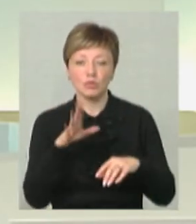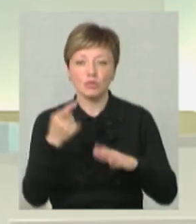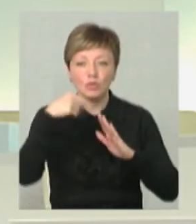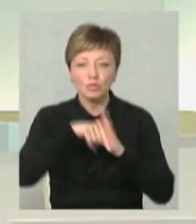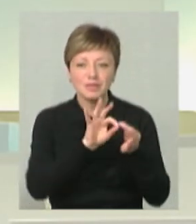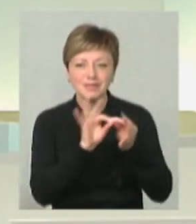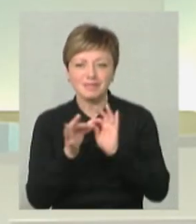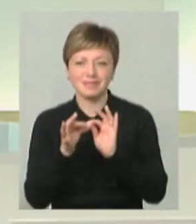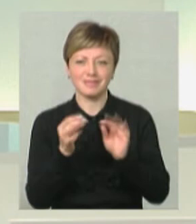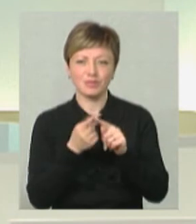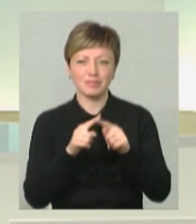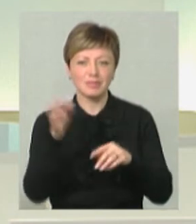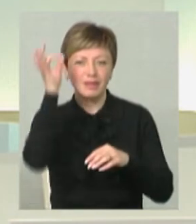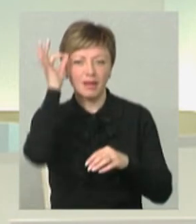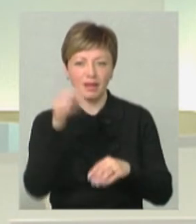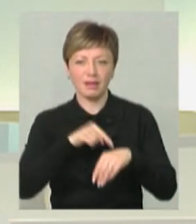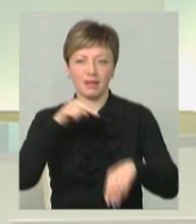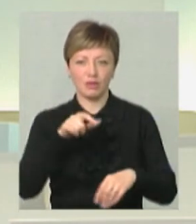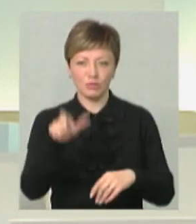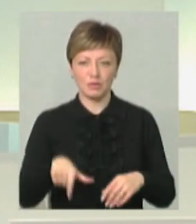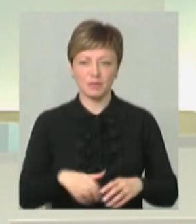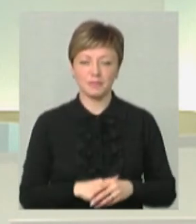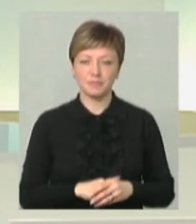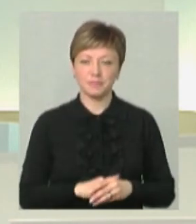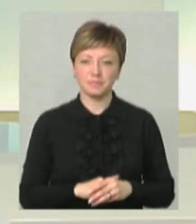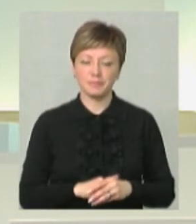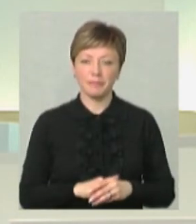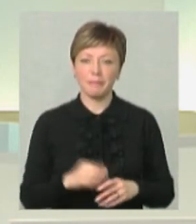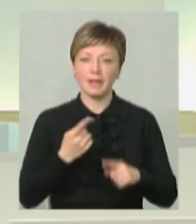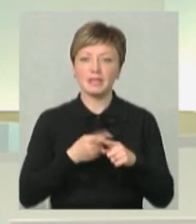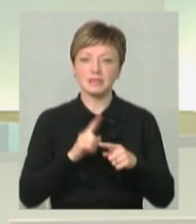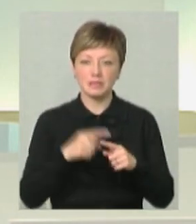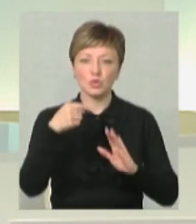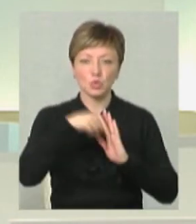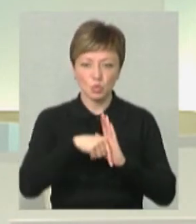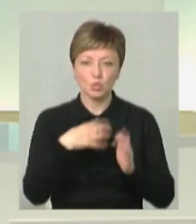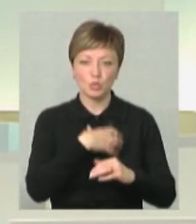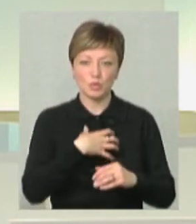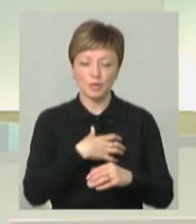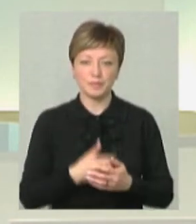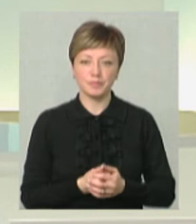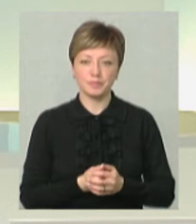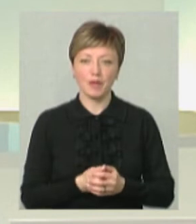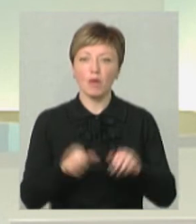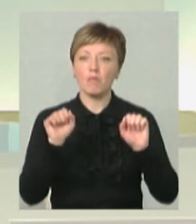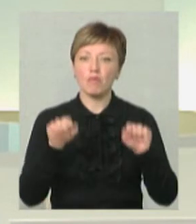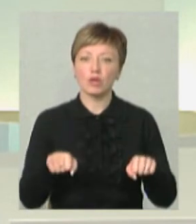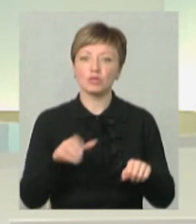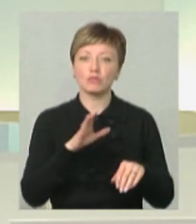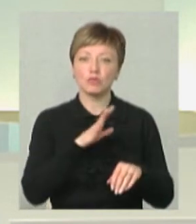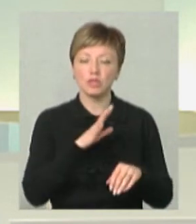того, що безпосередньо відноситься до плаката. І це в його є суть. Він може бути